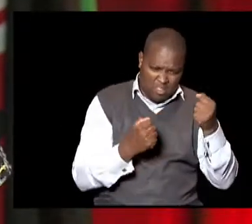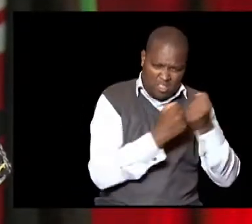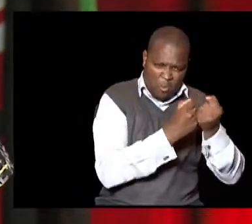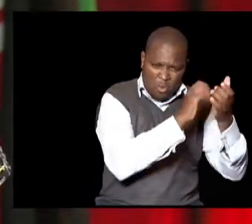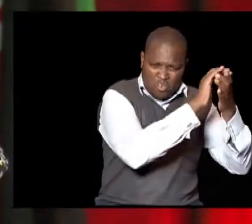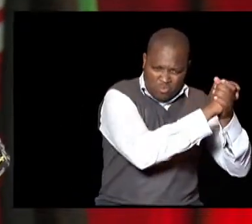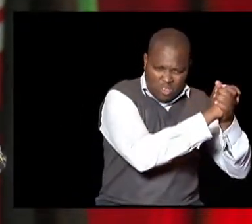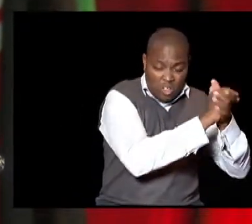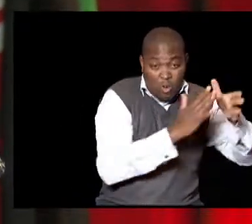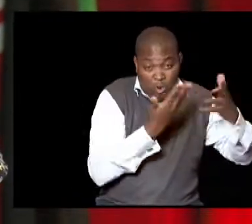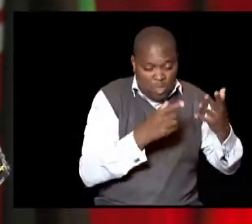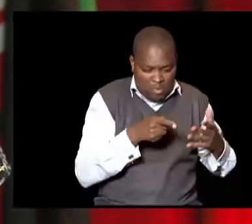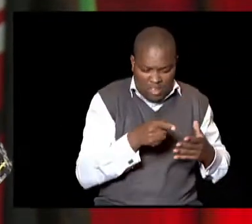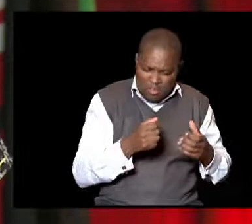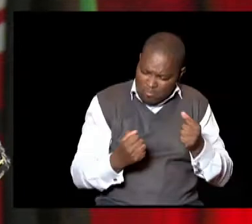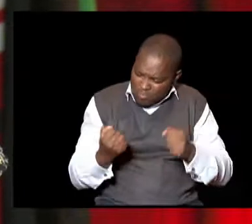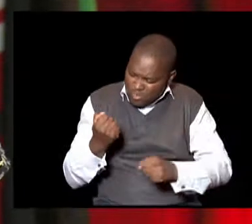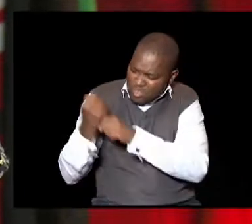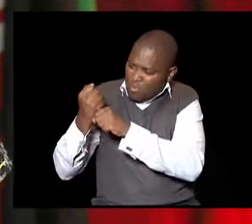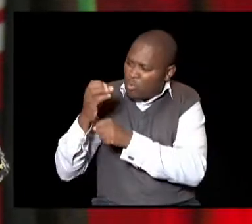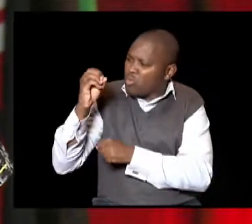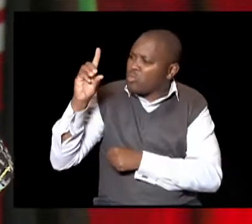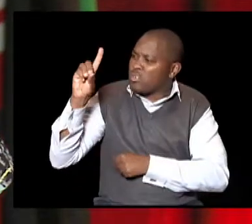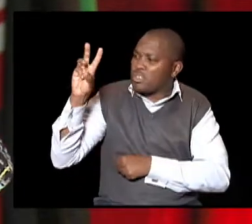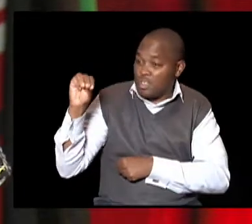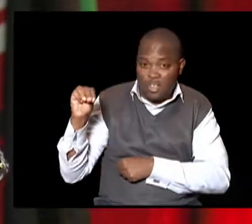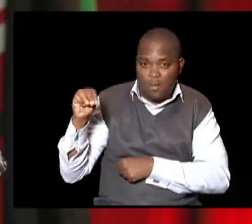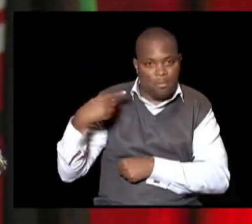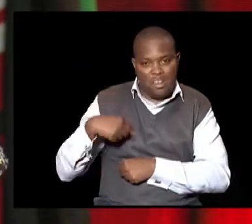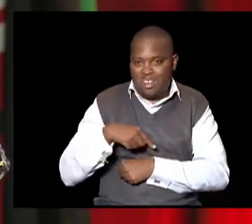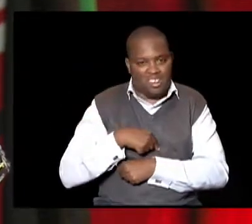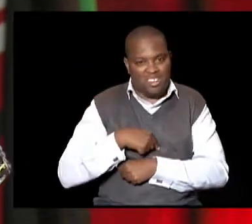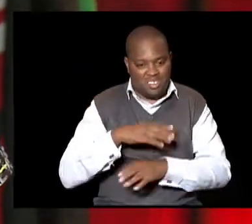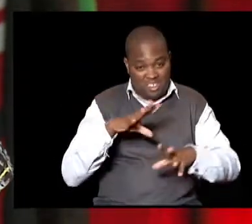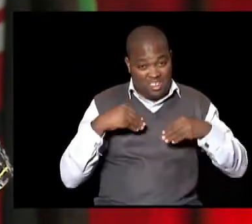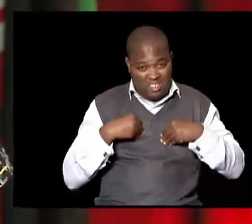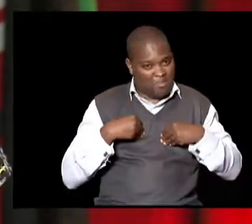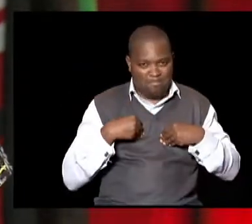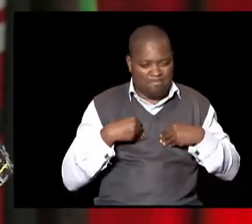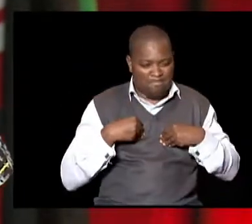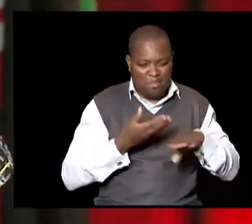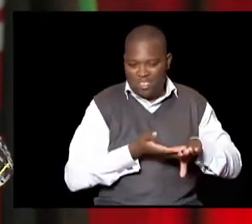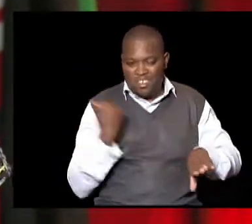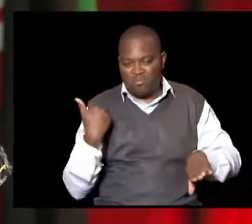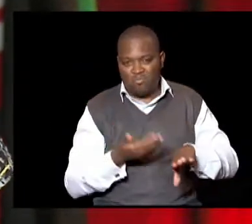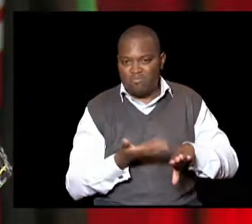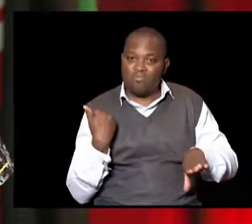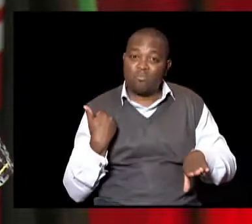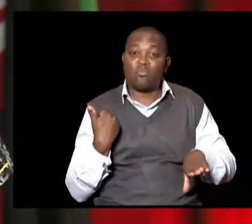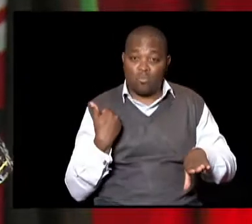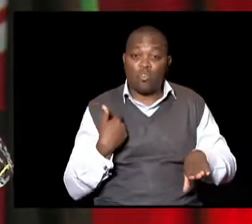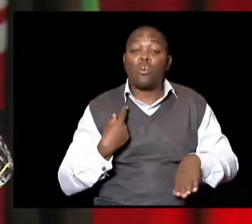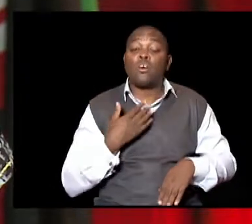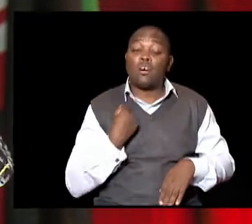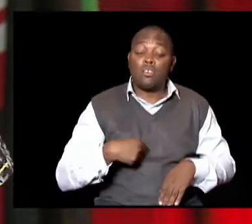Au na political Pati tunataka mtu wabaye Anaeza kuwaminiwa Yapili ni kuwaba pia Katika training zetu Tuna watraini kabisa